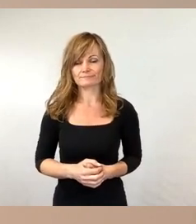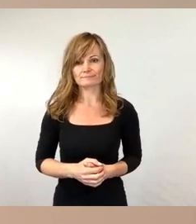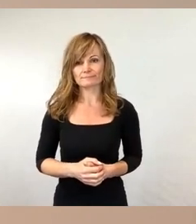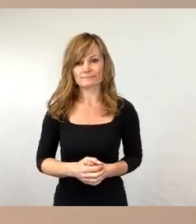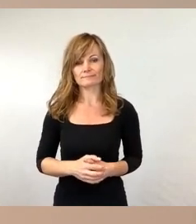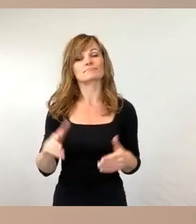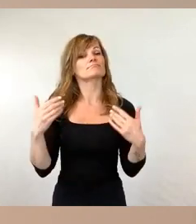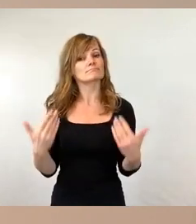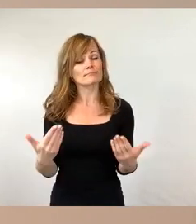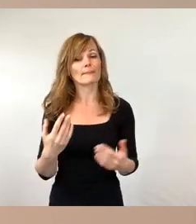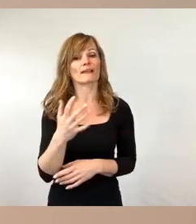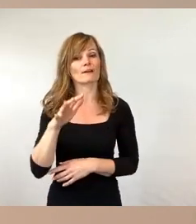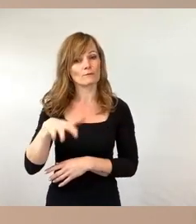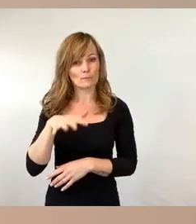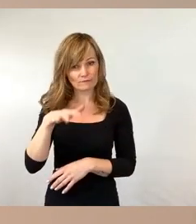16.